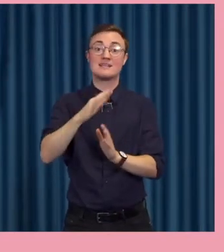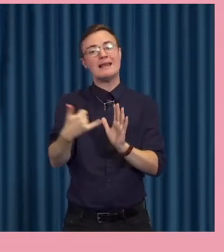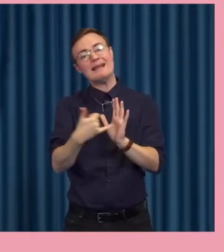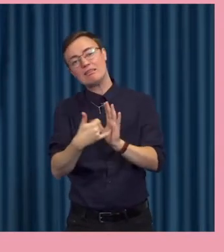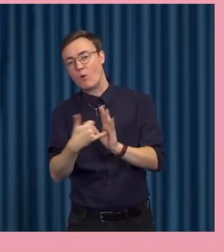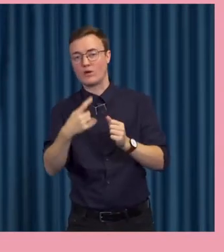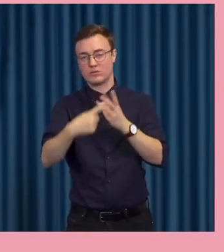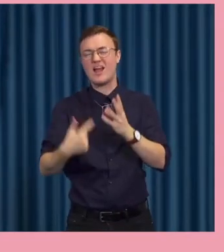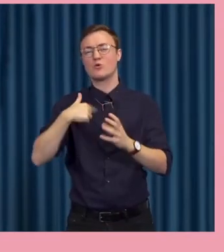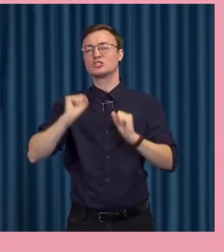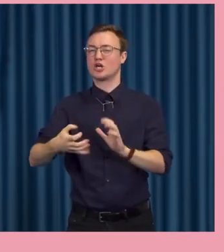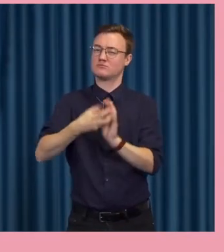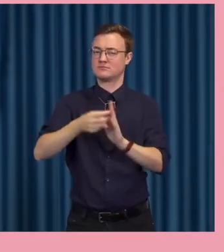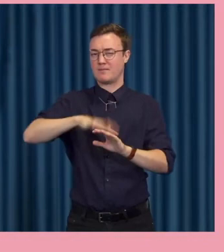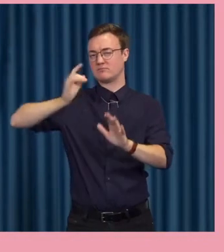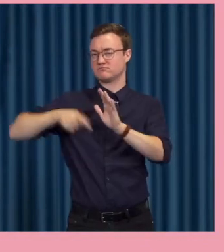så vidare. Jag ska utveckla det lite mer.